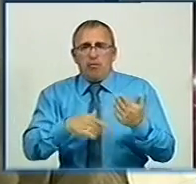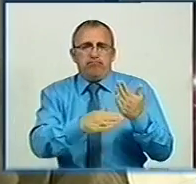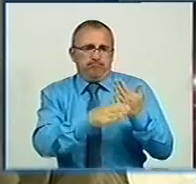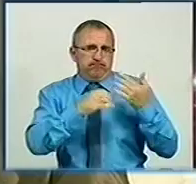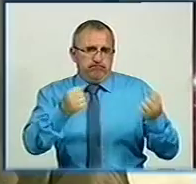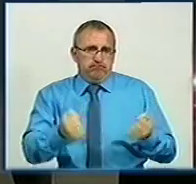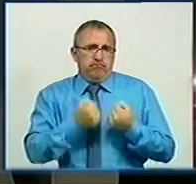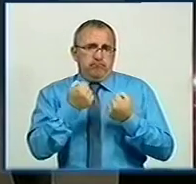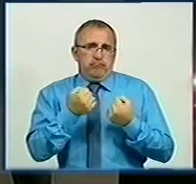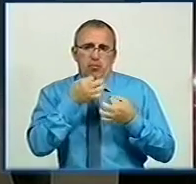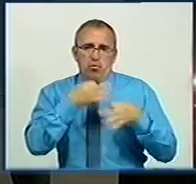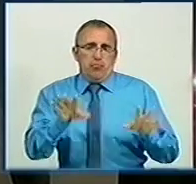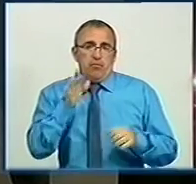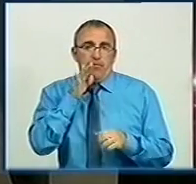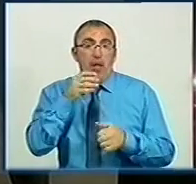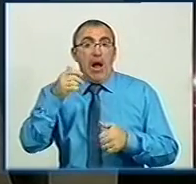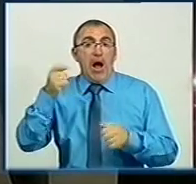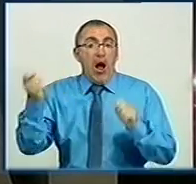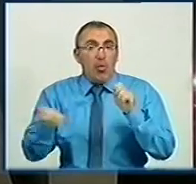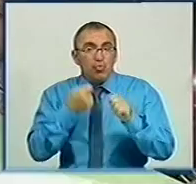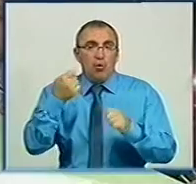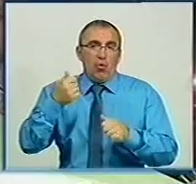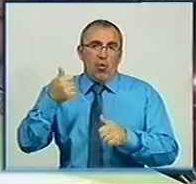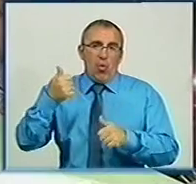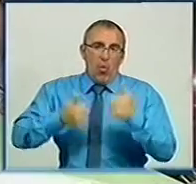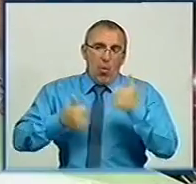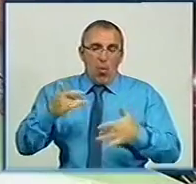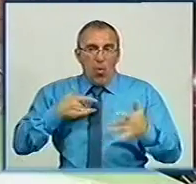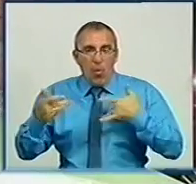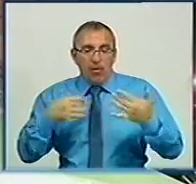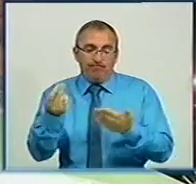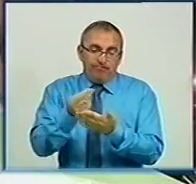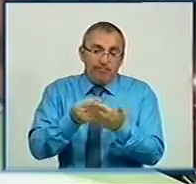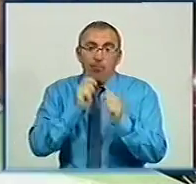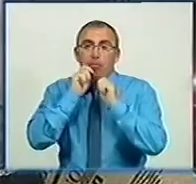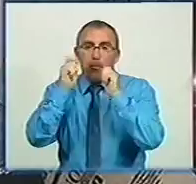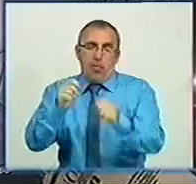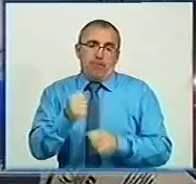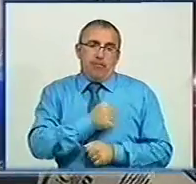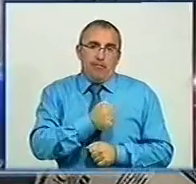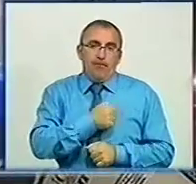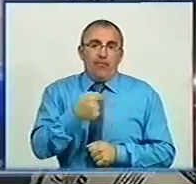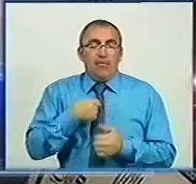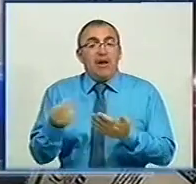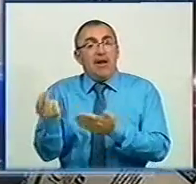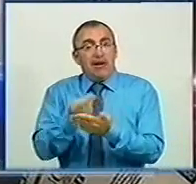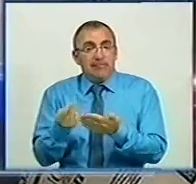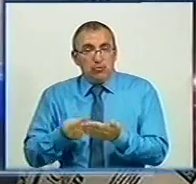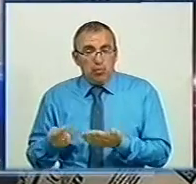допомогу в будь-яку часу. Аукціон розпочали концертом. Тим часом діти домальовують малюнки в подарунок бійцям. Я рисую